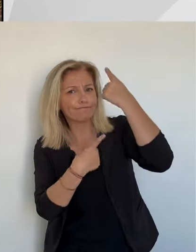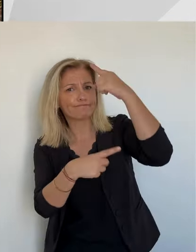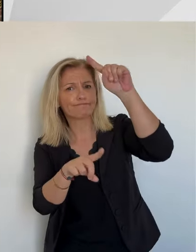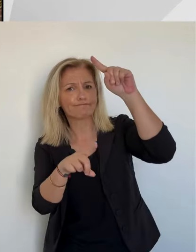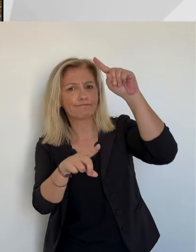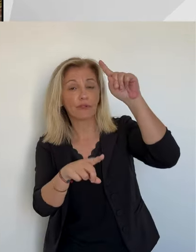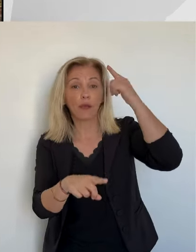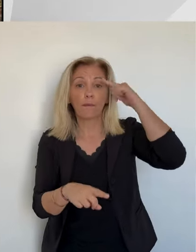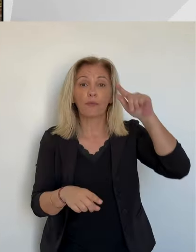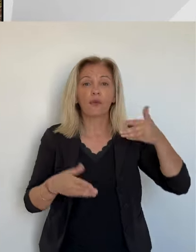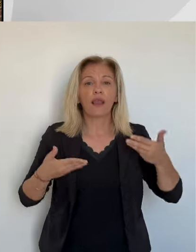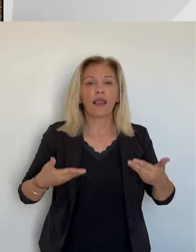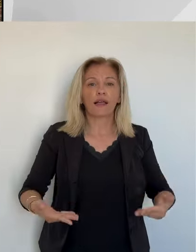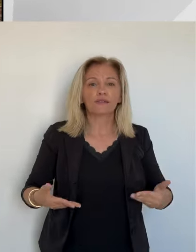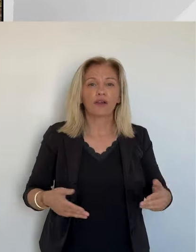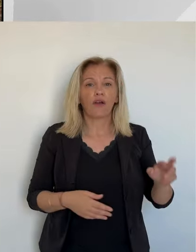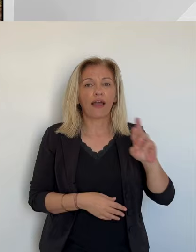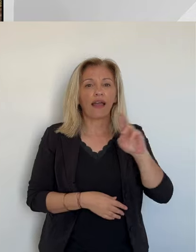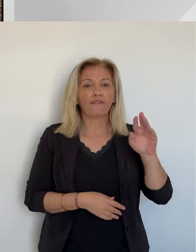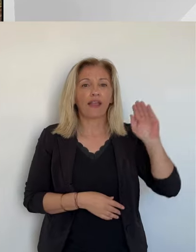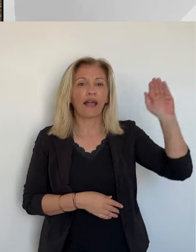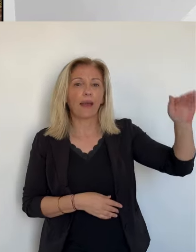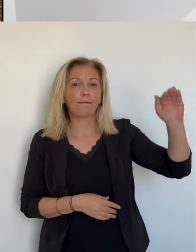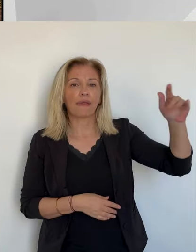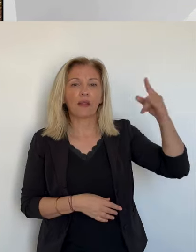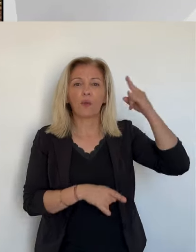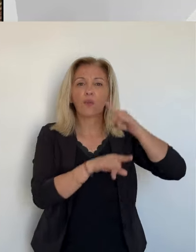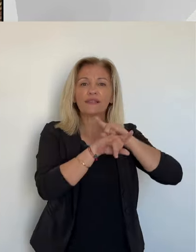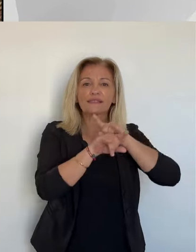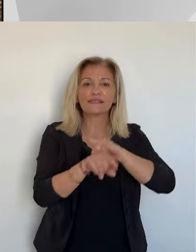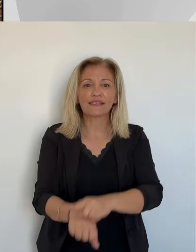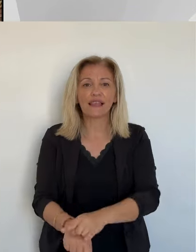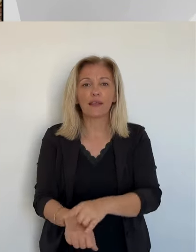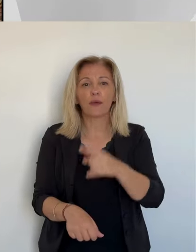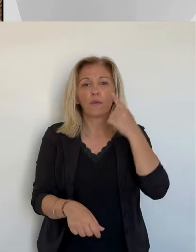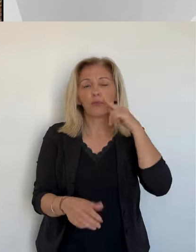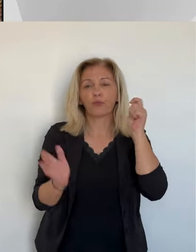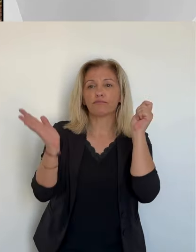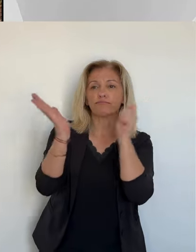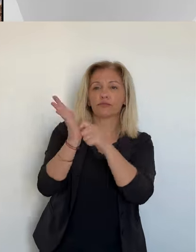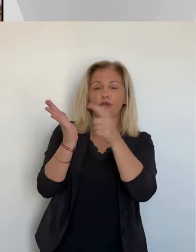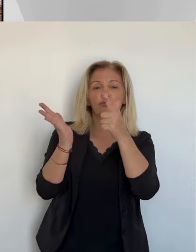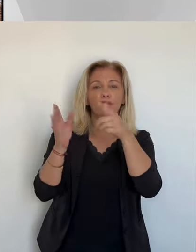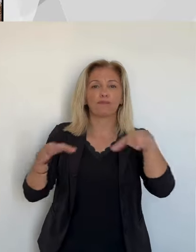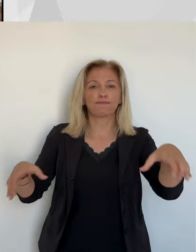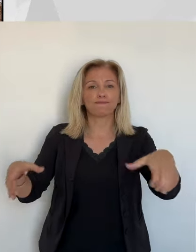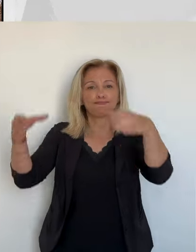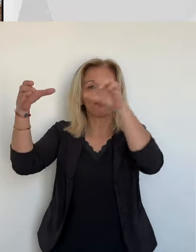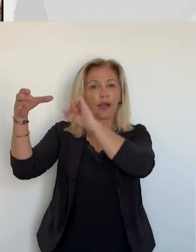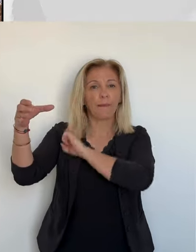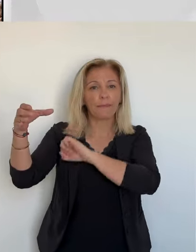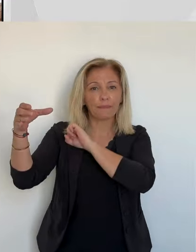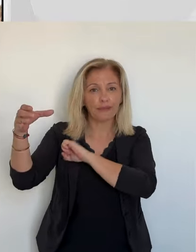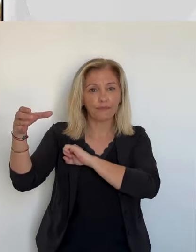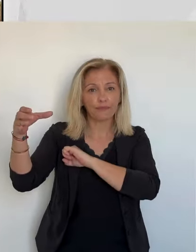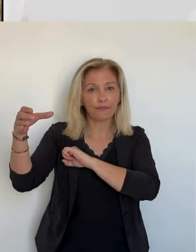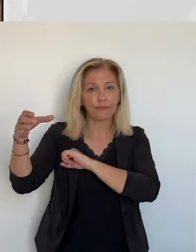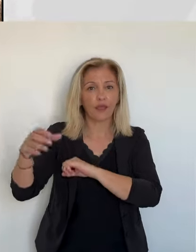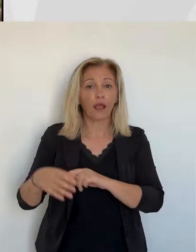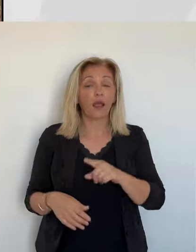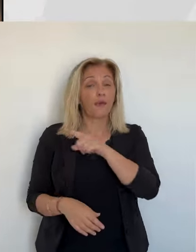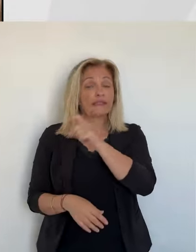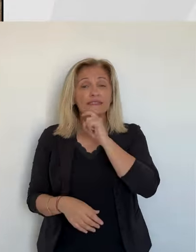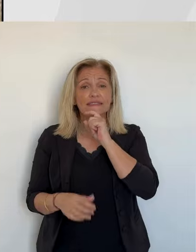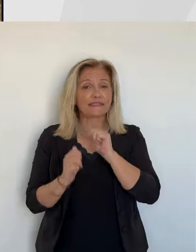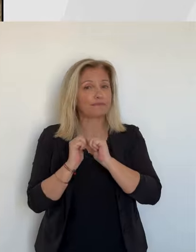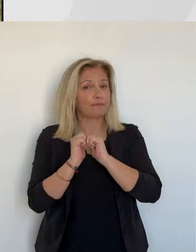battra pour que EDF remette intégralement la ligne à neuf. Dans le cas contraire, on ne laissera pas la ligne se remettre. Pour l'heure, si Raphaël Bianca a simplement